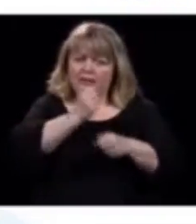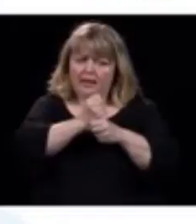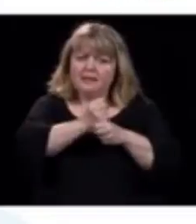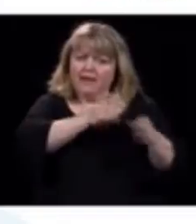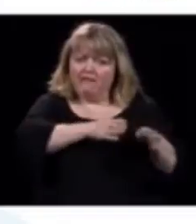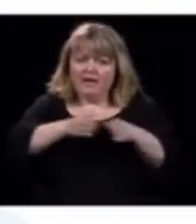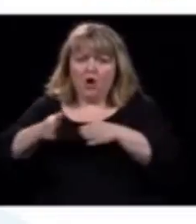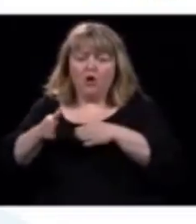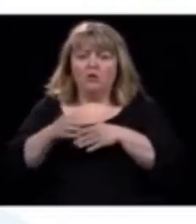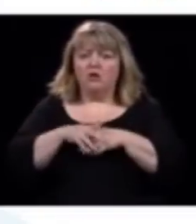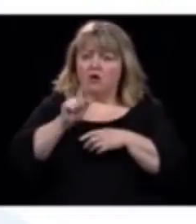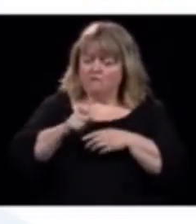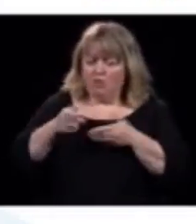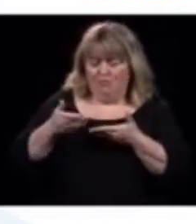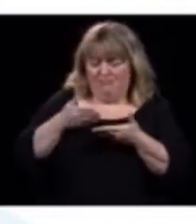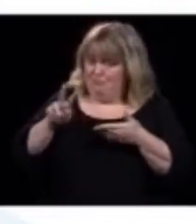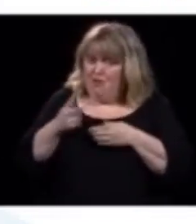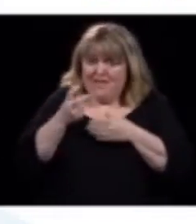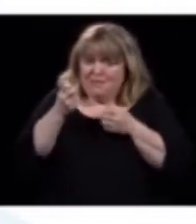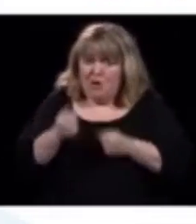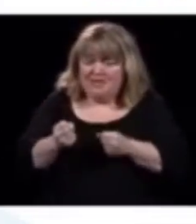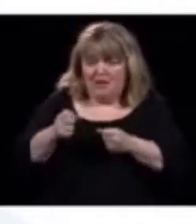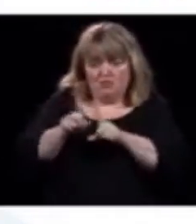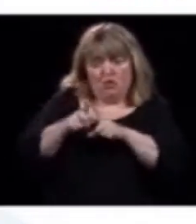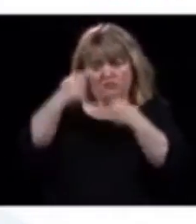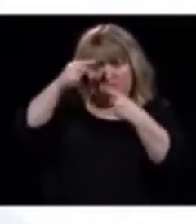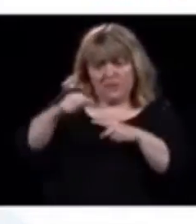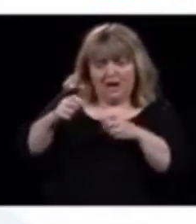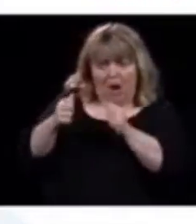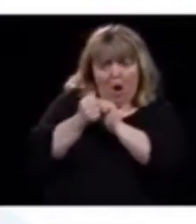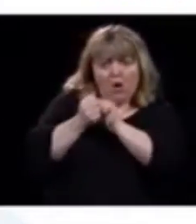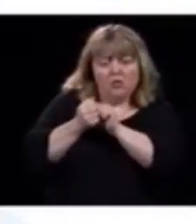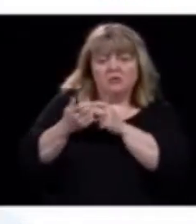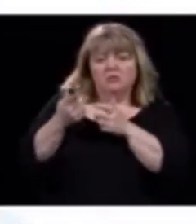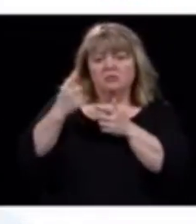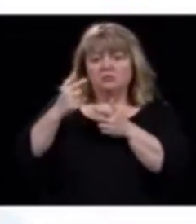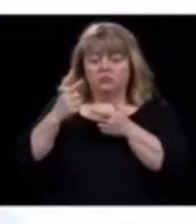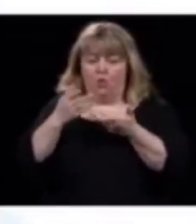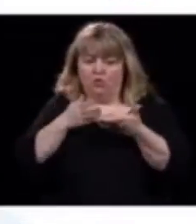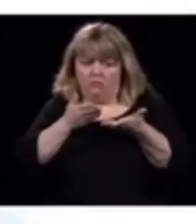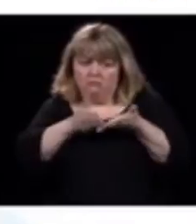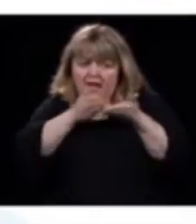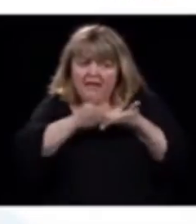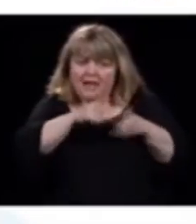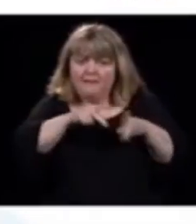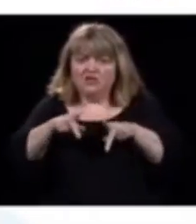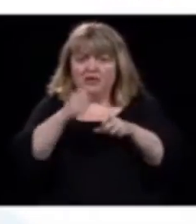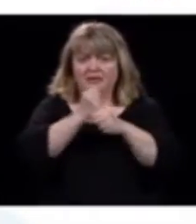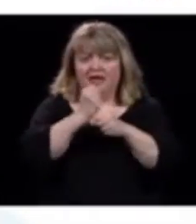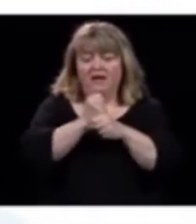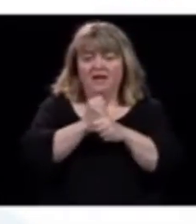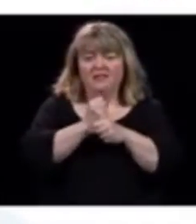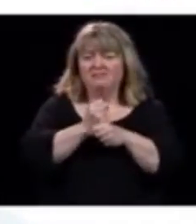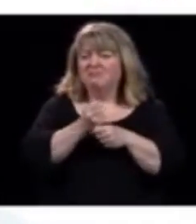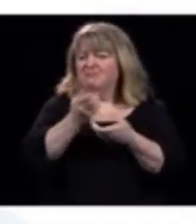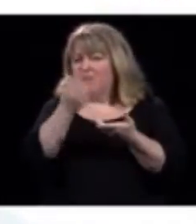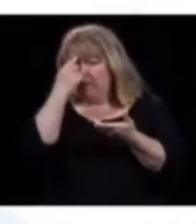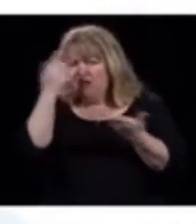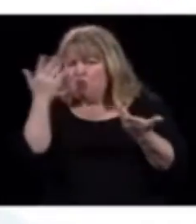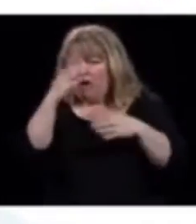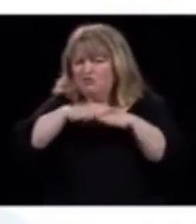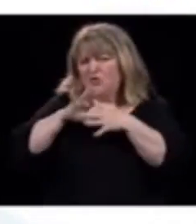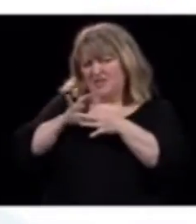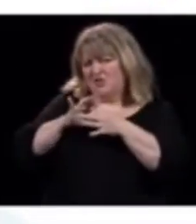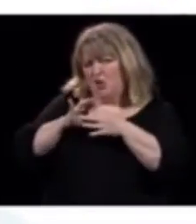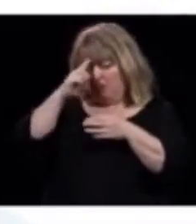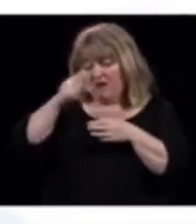à très court terme sur ce genre de mesures-là. Alors, j'aimerais vous entendre sur votre stratégie par rapport aux syndicats.-ce que vous avez toujours l'intention de